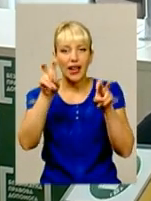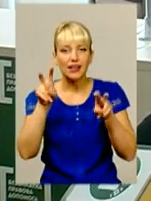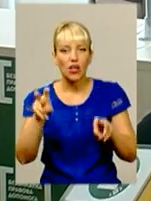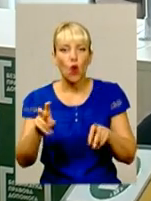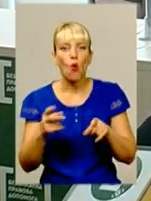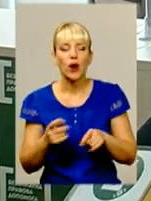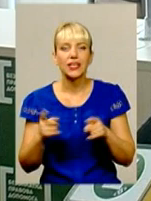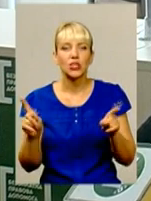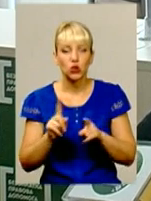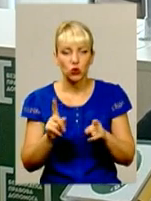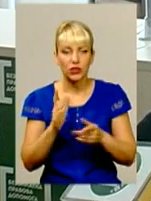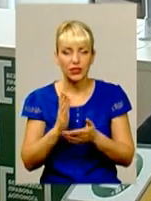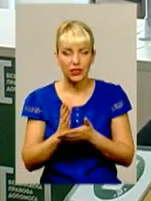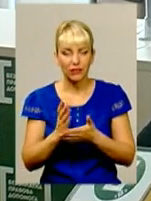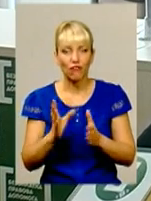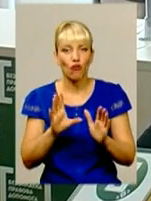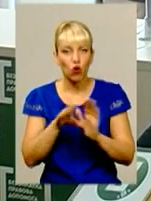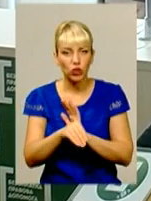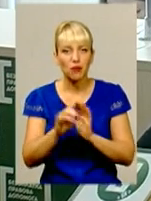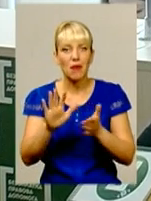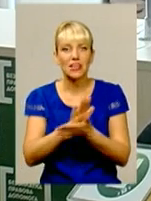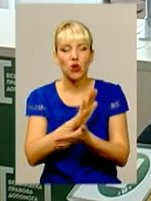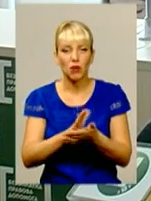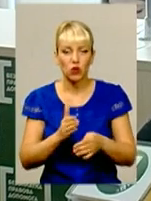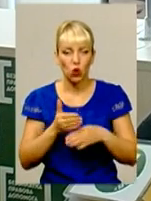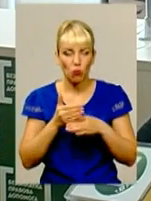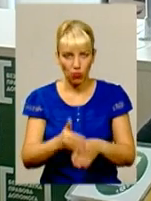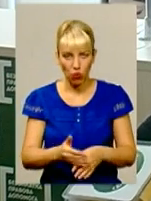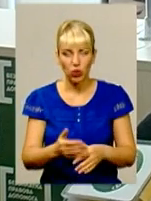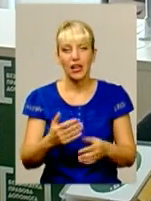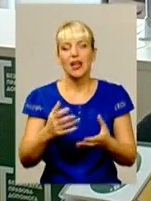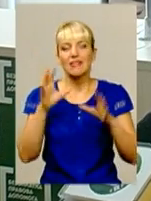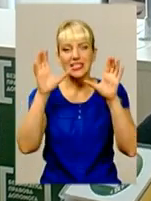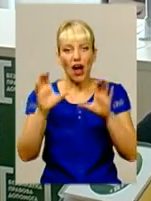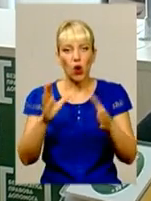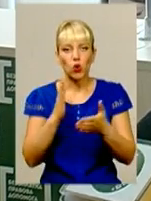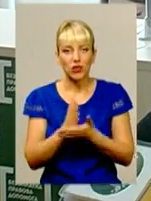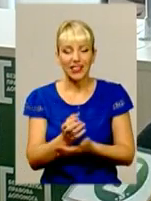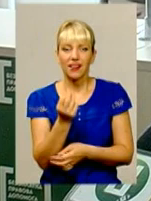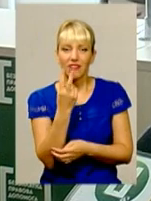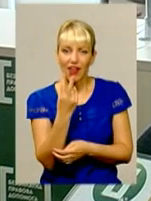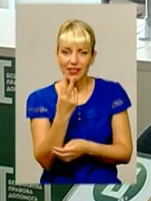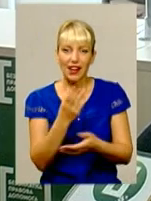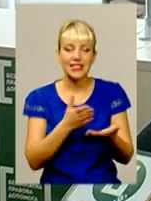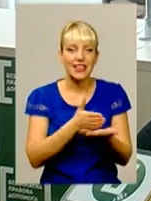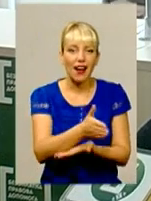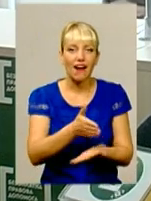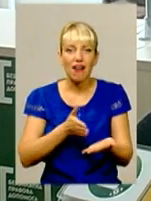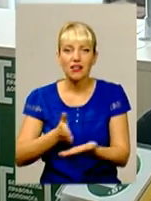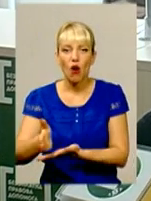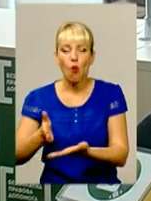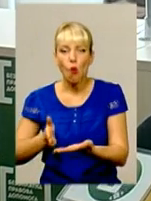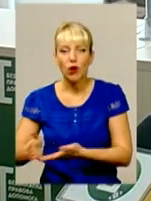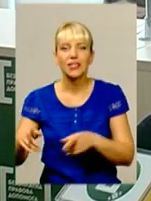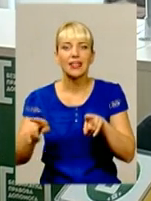безоплатну правову допомогу. В цілому в законі визначено 12 категорій таких осіб, але найбільш поширеними